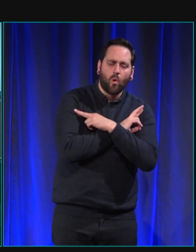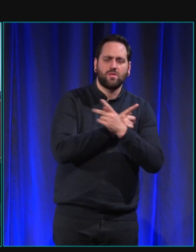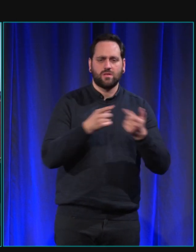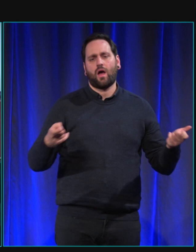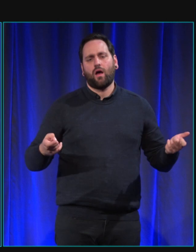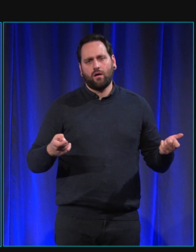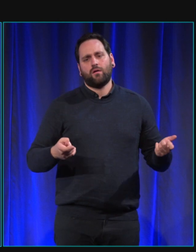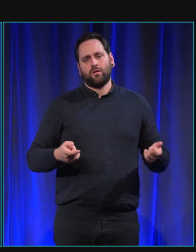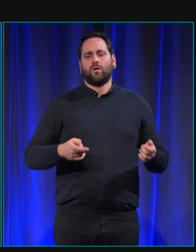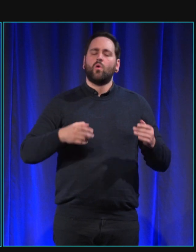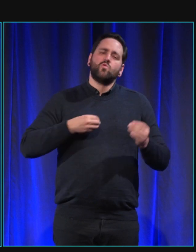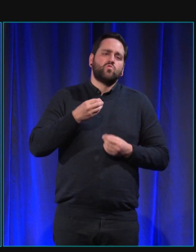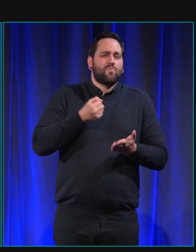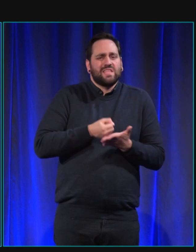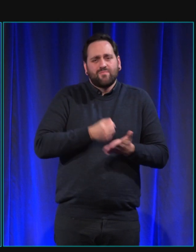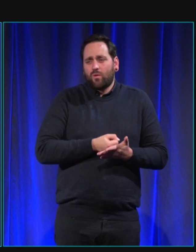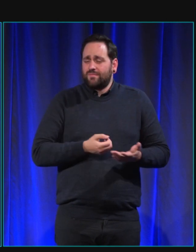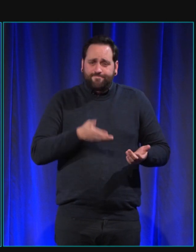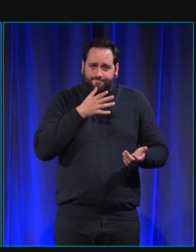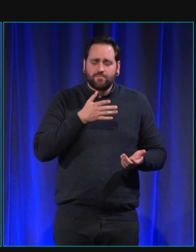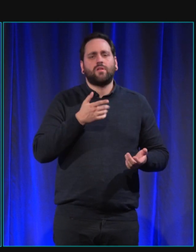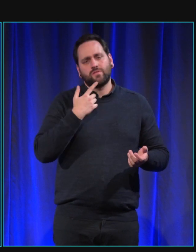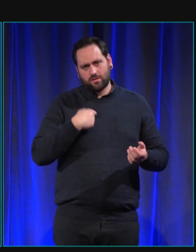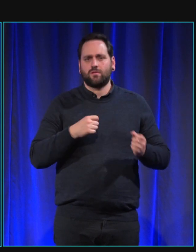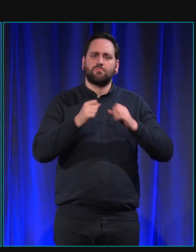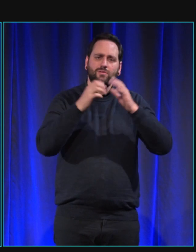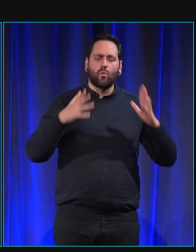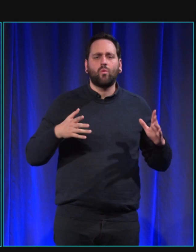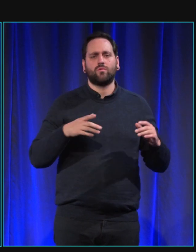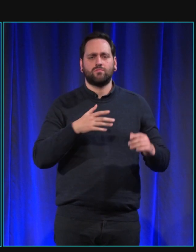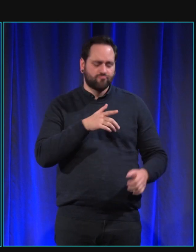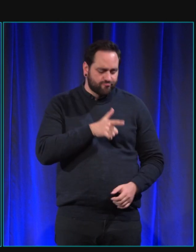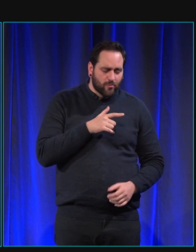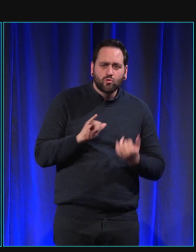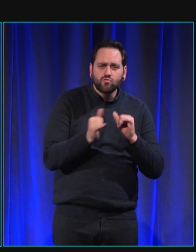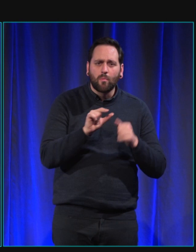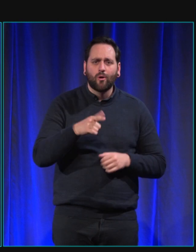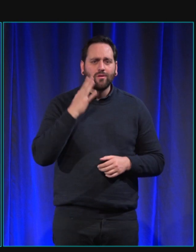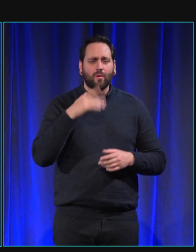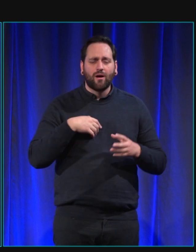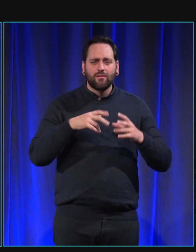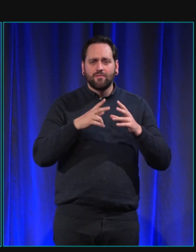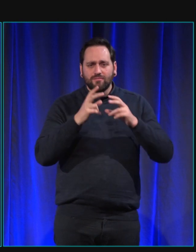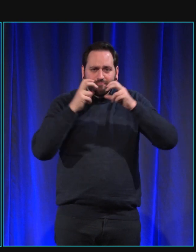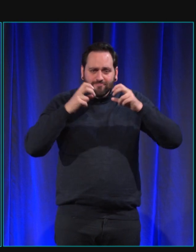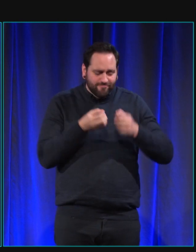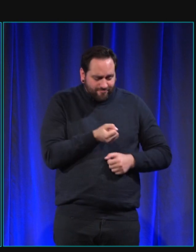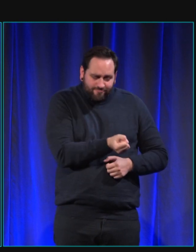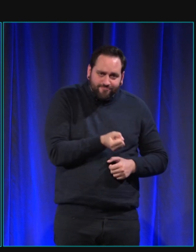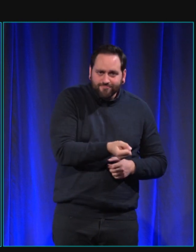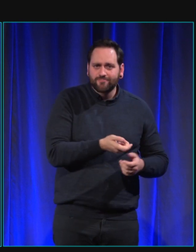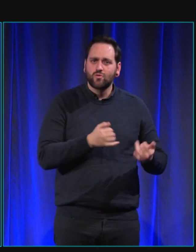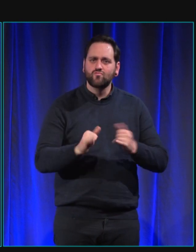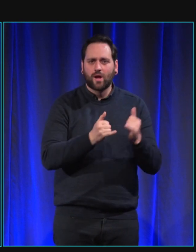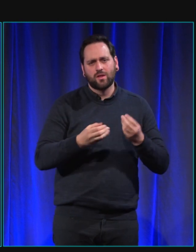avec lui avec une corde pour vraiment qu'il lâche son stress qu'il se sente détendu donc parce qu'effectivement comme